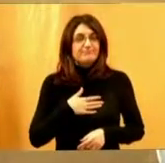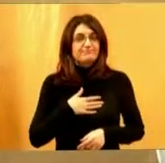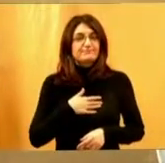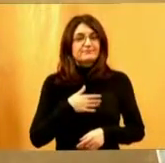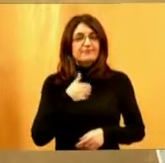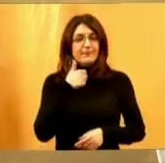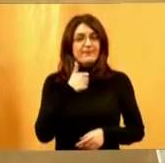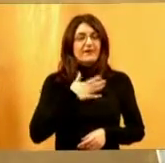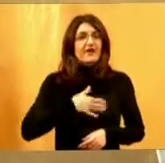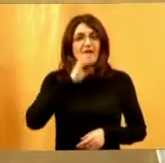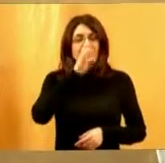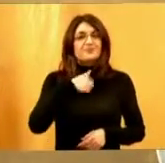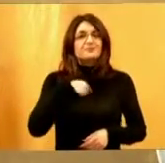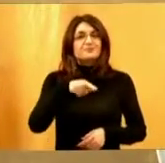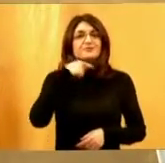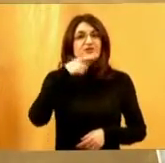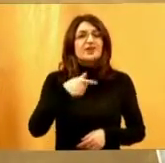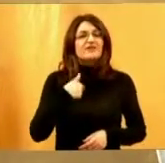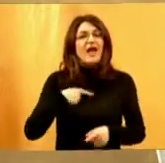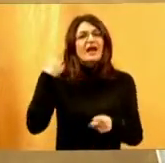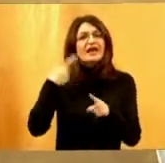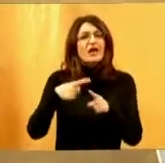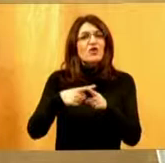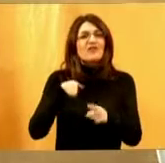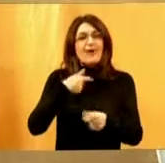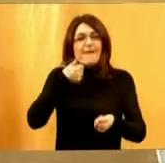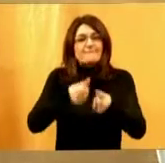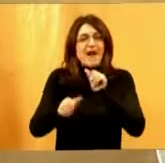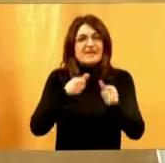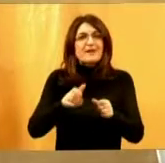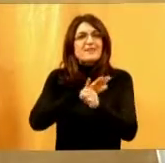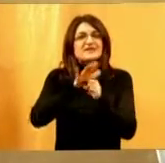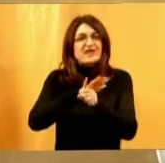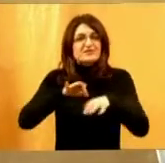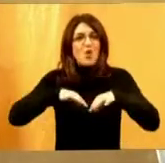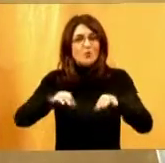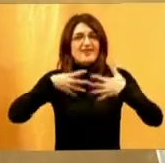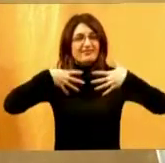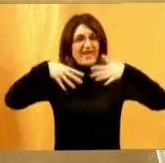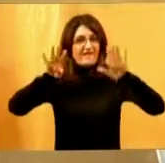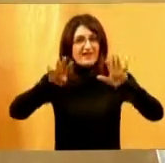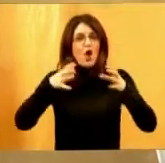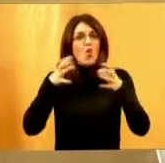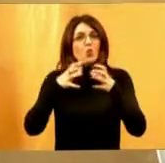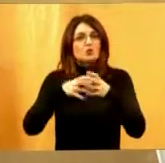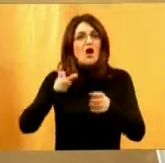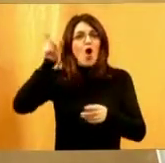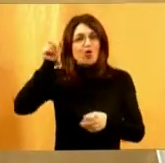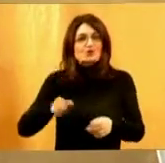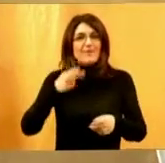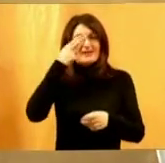dragi gledatelji, kazati da se ja redovito masiram u Savskoj 19. udruzi osoba slijepih i